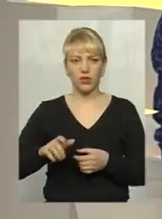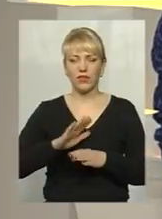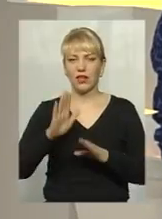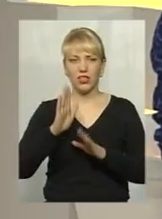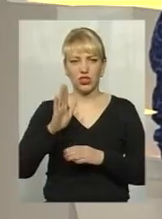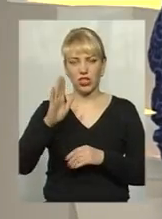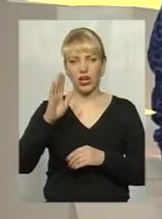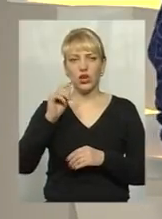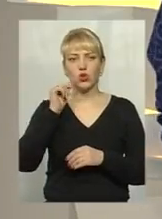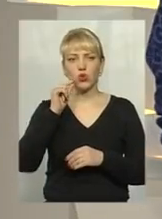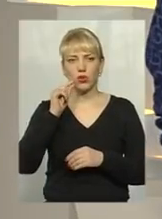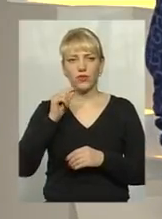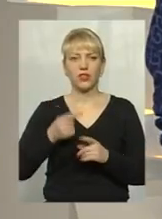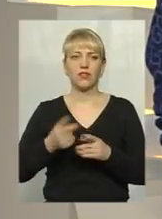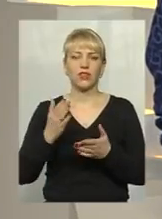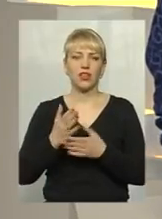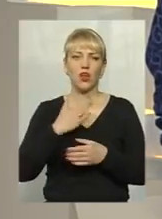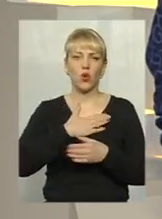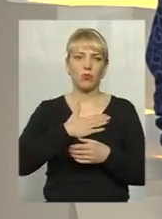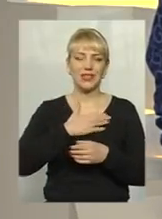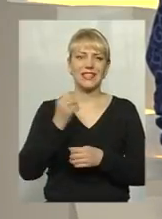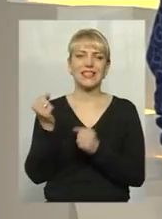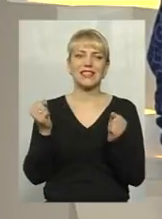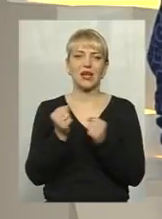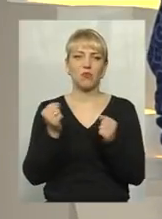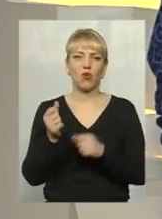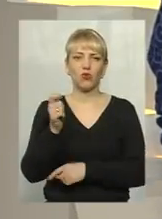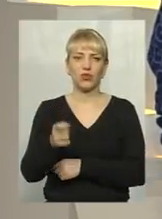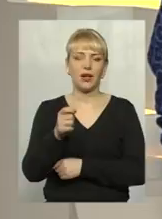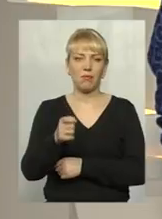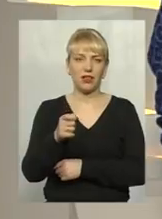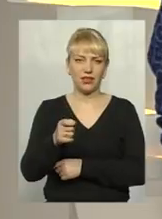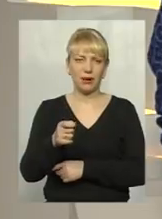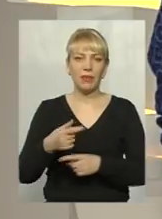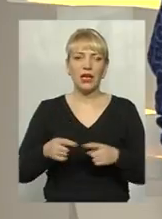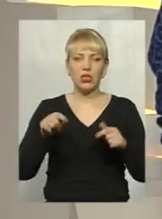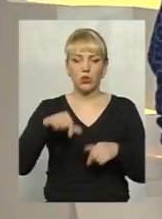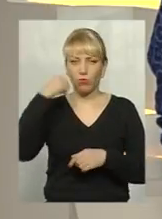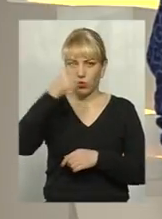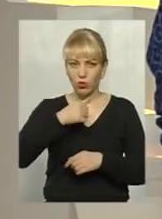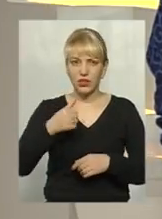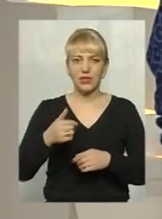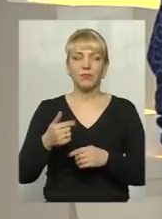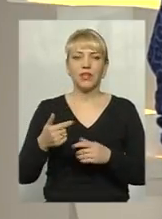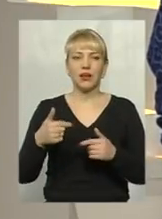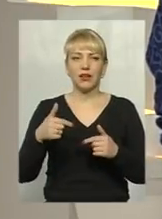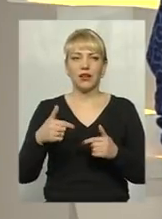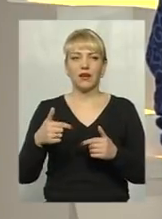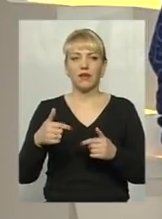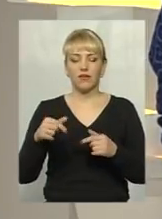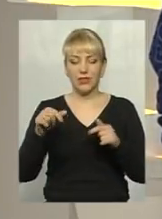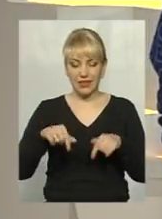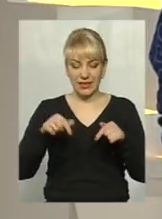чоловіків, є любителям зимової рибалки. Цього року ми вже мали, не цього року,